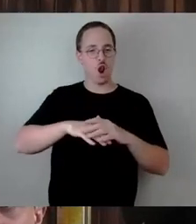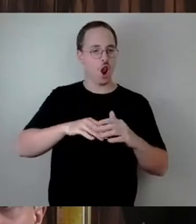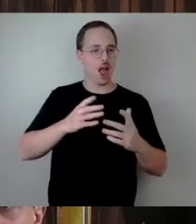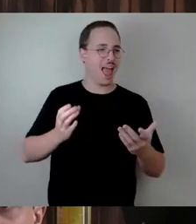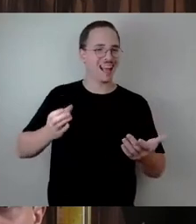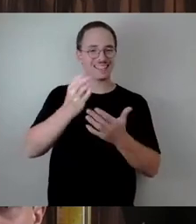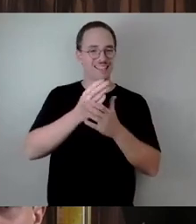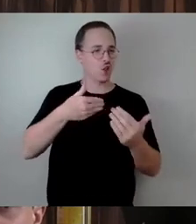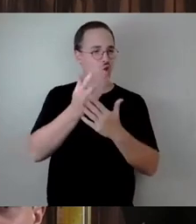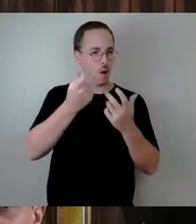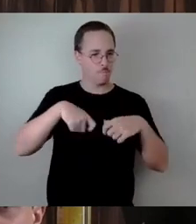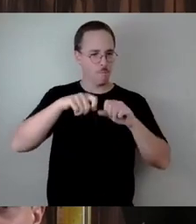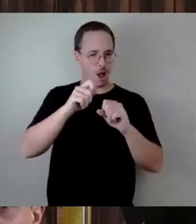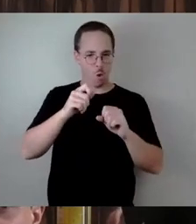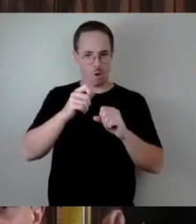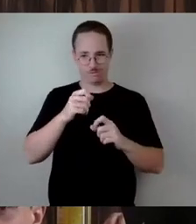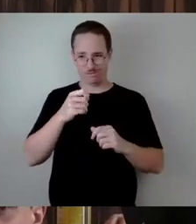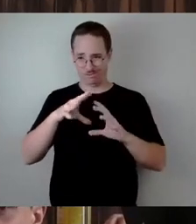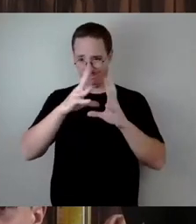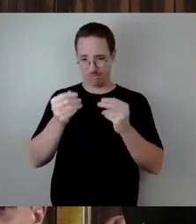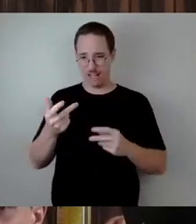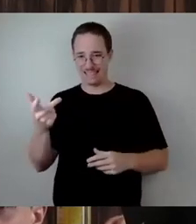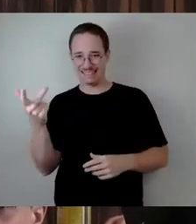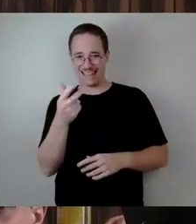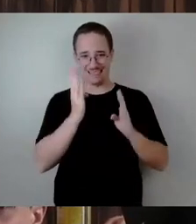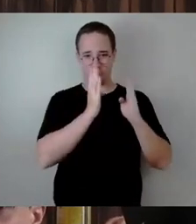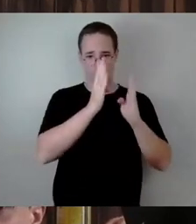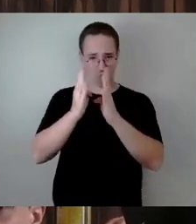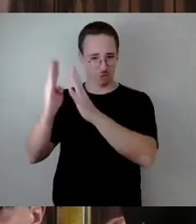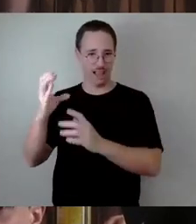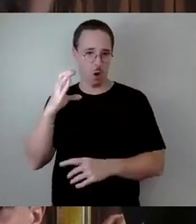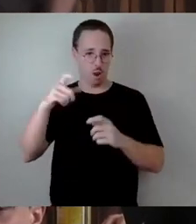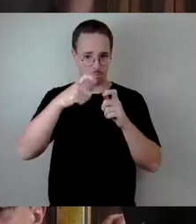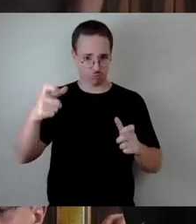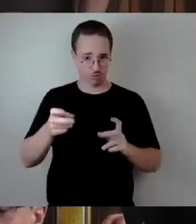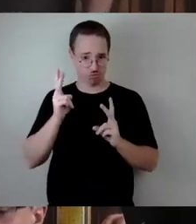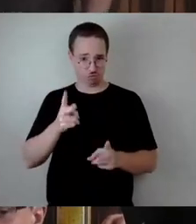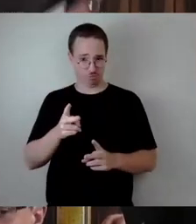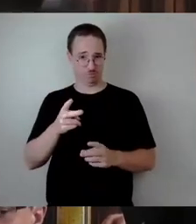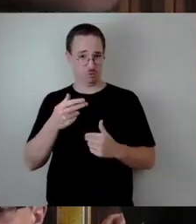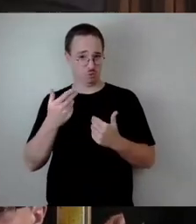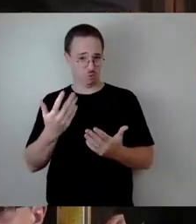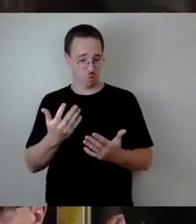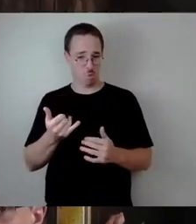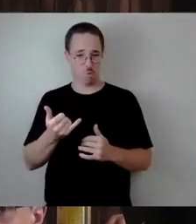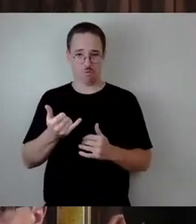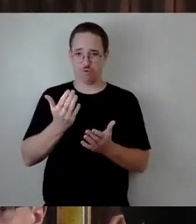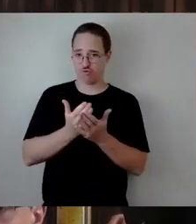noch mit Vorsicht zu genießen? Und zum Zweiten würde mich vielleicht auch einen Blick auf den Oberbürgermeister interessieren.